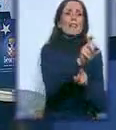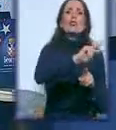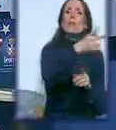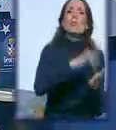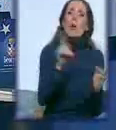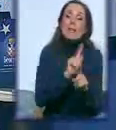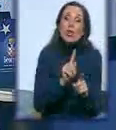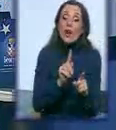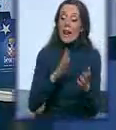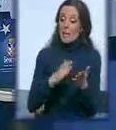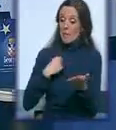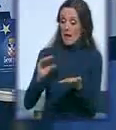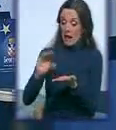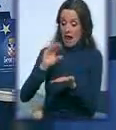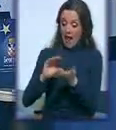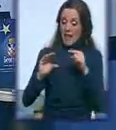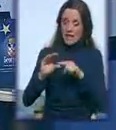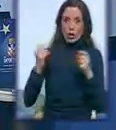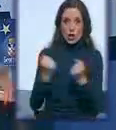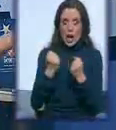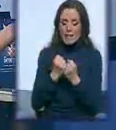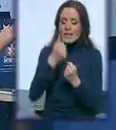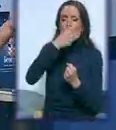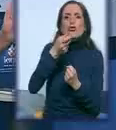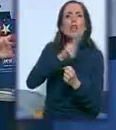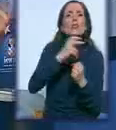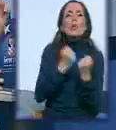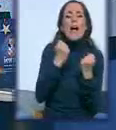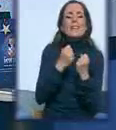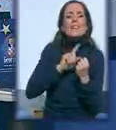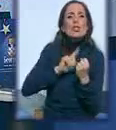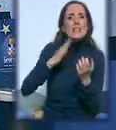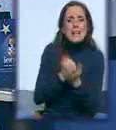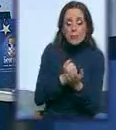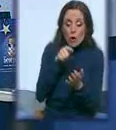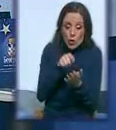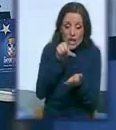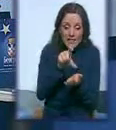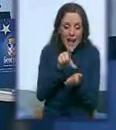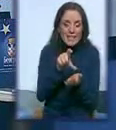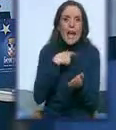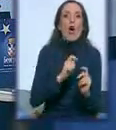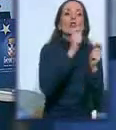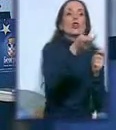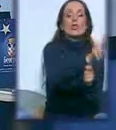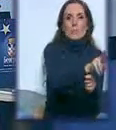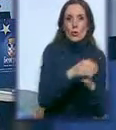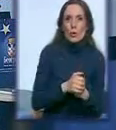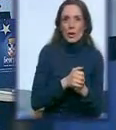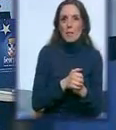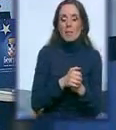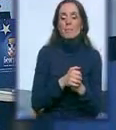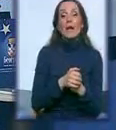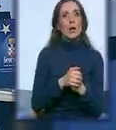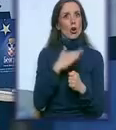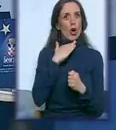se nisu dobile u tom projektu. To je ono što se podržava i što jeste subvencija. Gorane, mnogo je brzo prošlo ovih